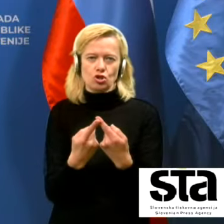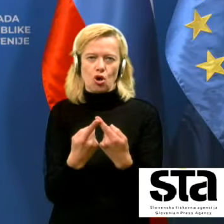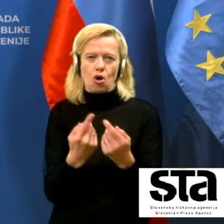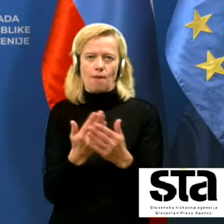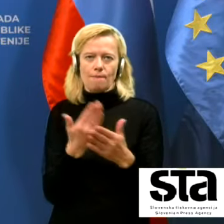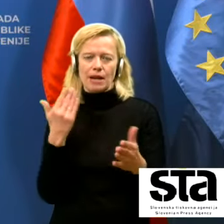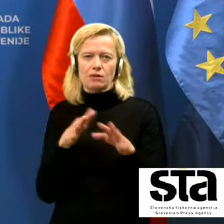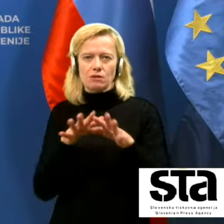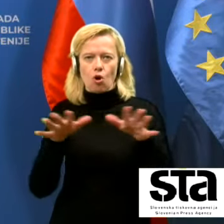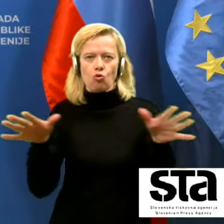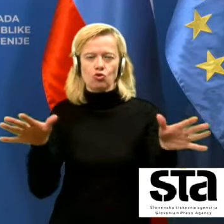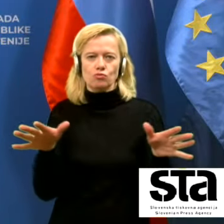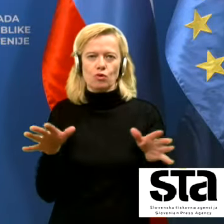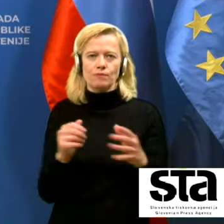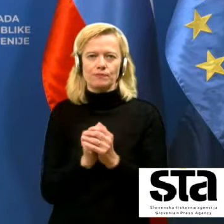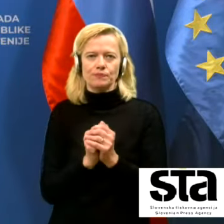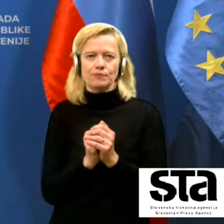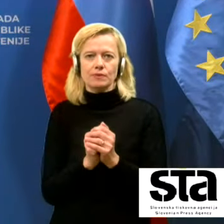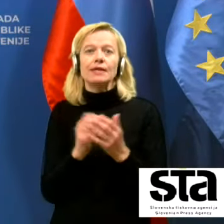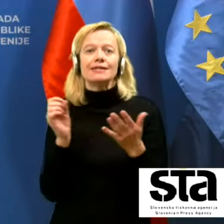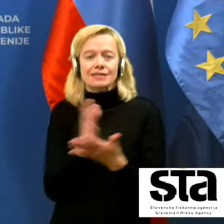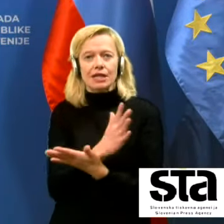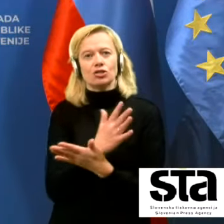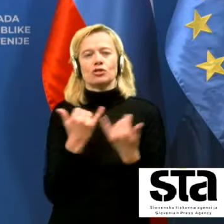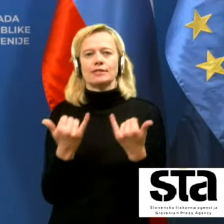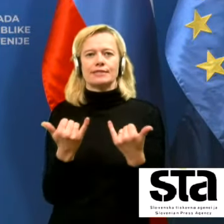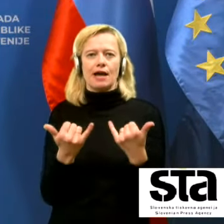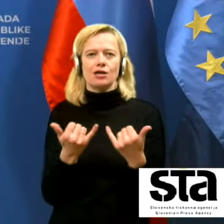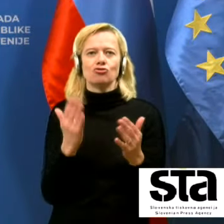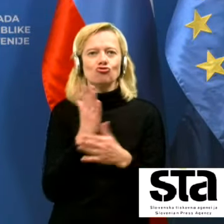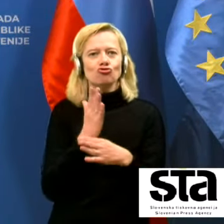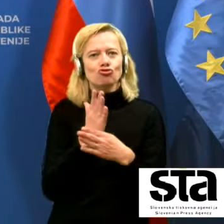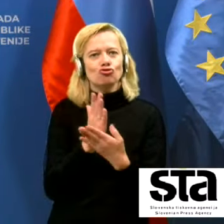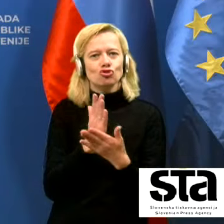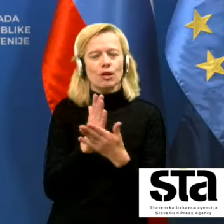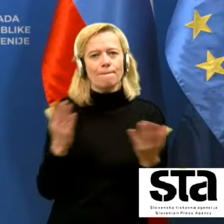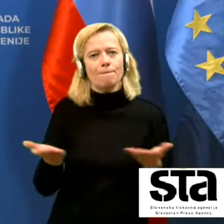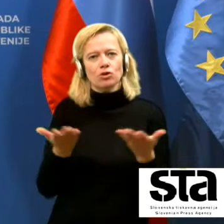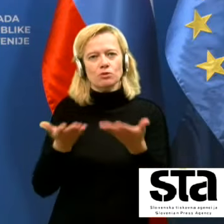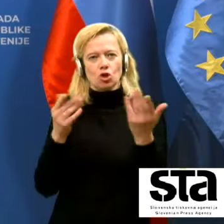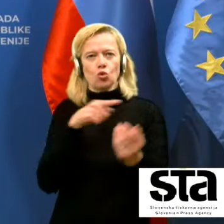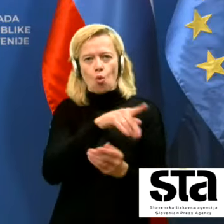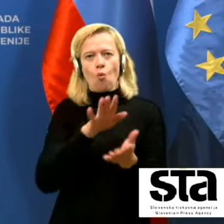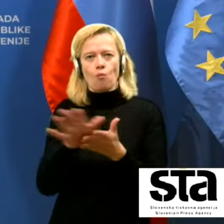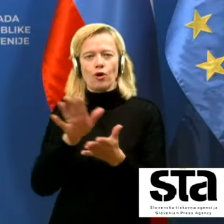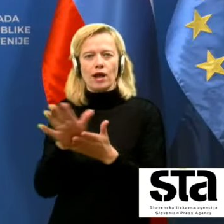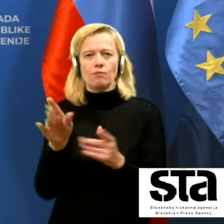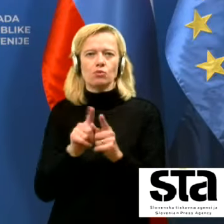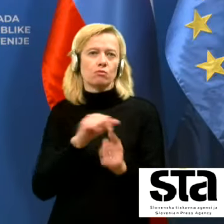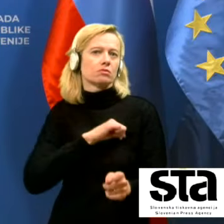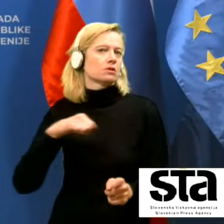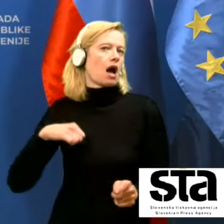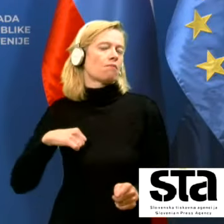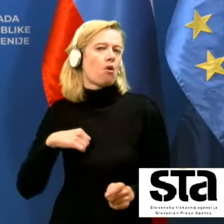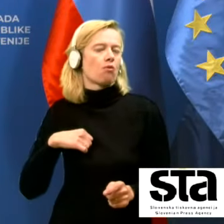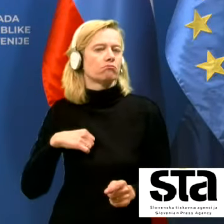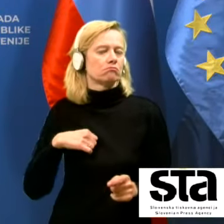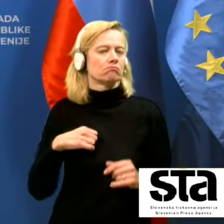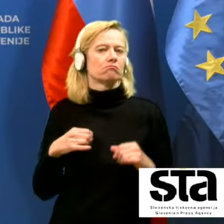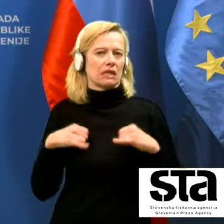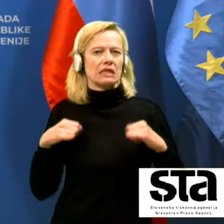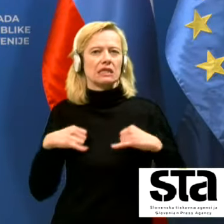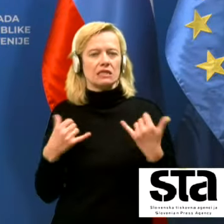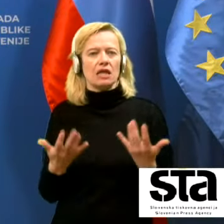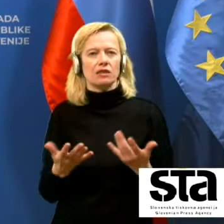sreči, svede se to že marsik je pospešeno uporablja, tudi samo inicijativno, tudi nekatera podjetja